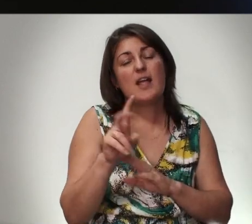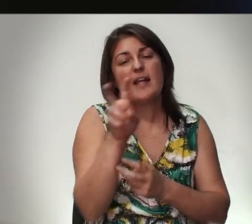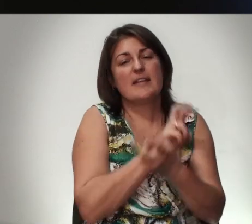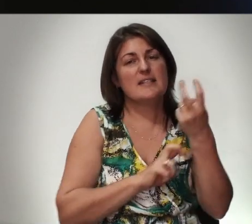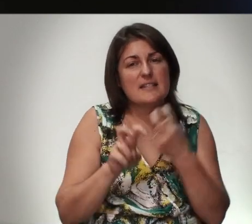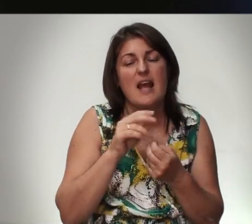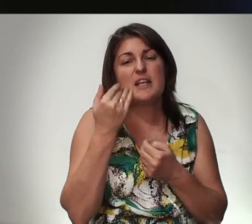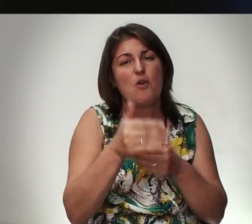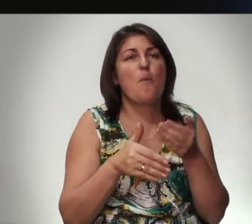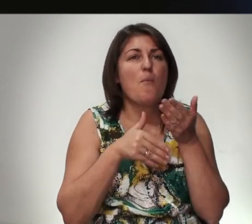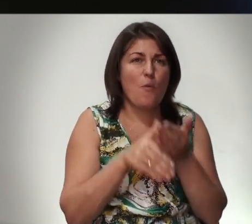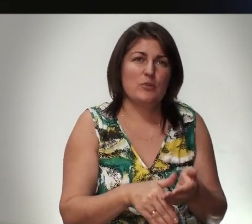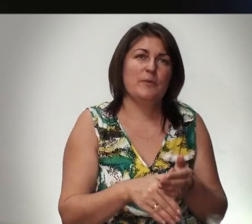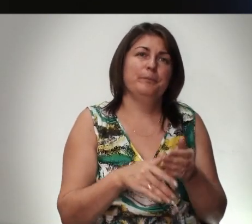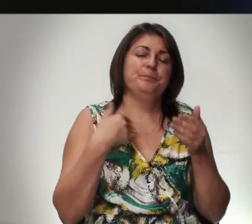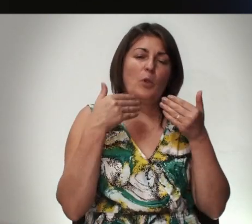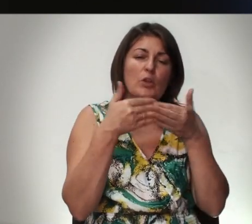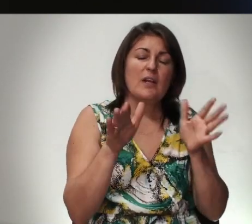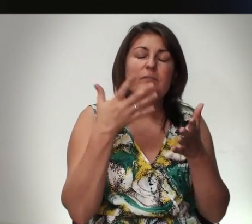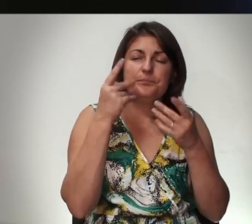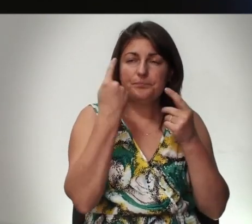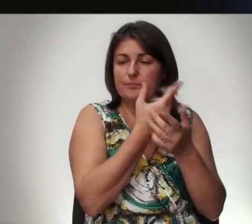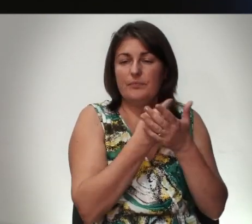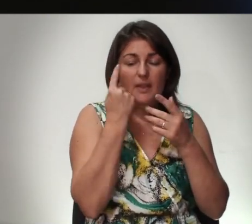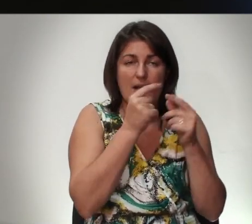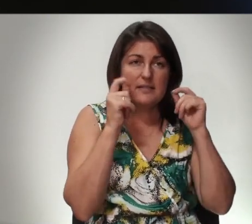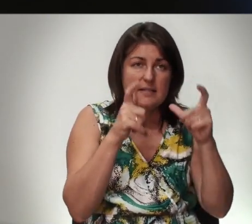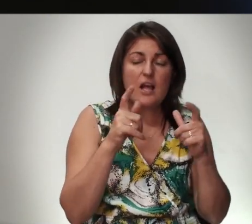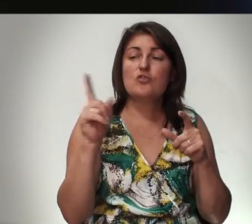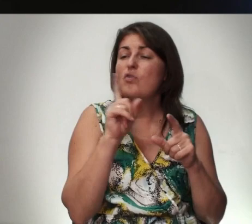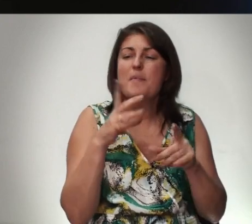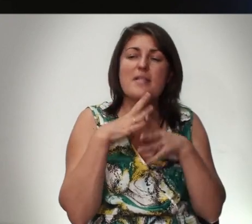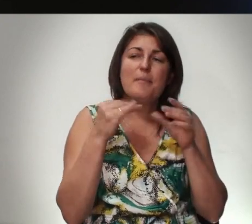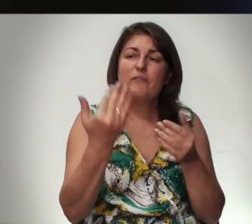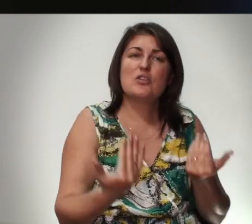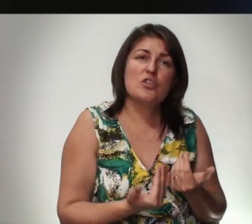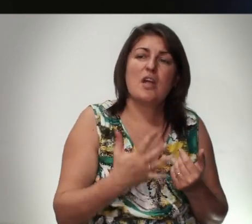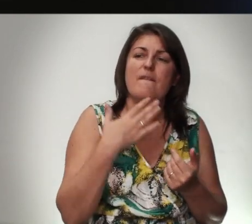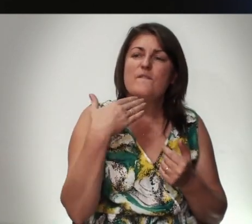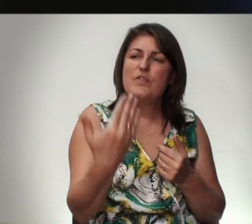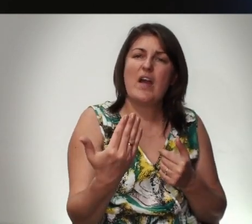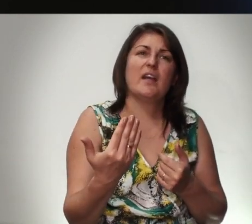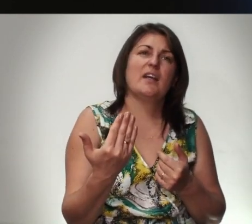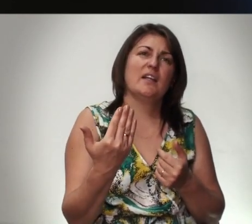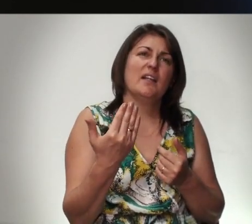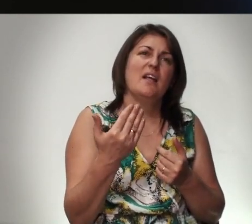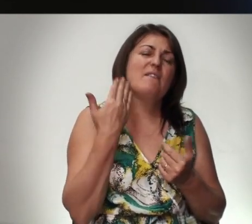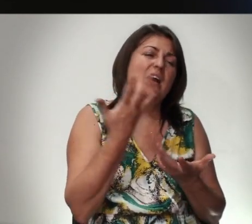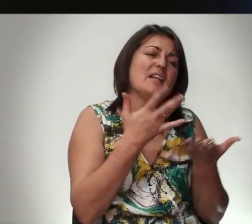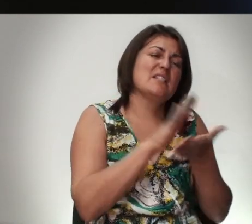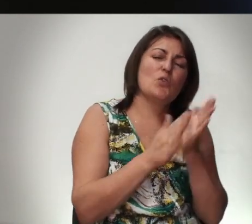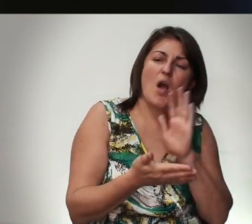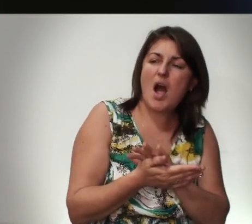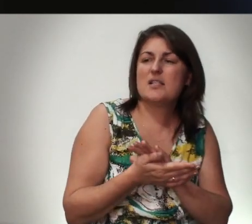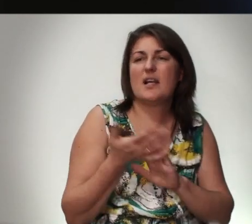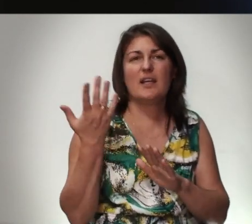искать Его помощи Открывать Свои глаза Что бы ни было В своей жизни В твоих Ситуациях В